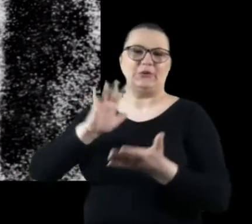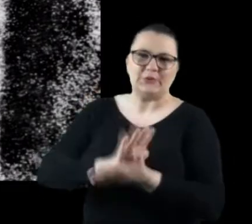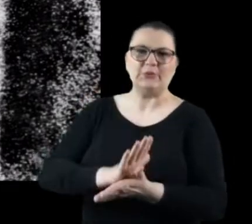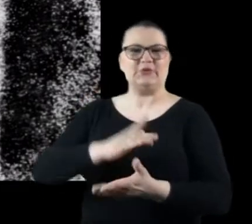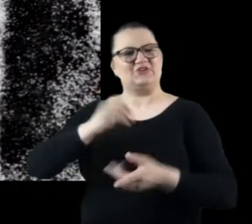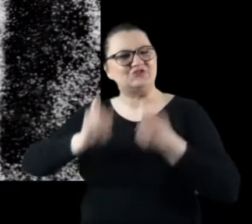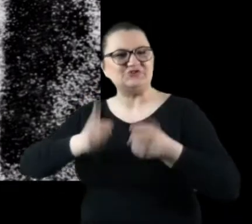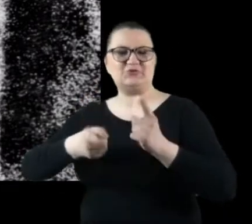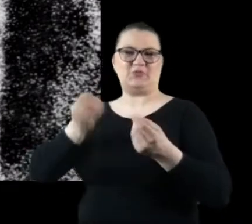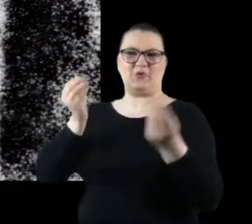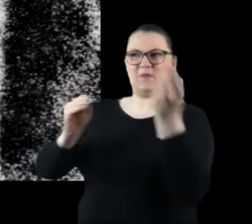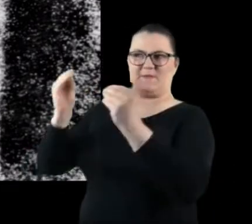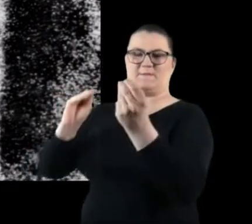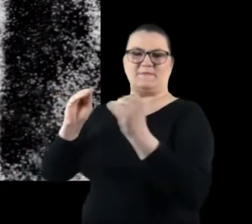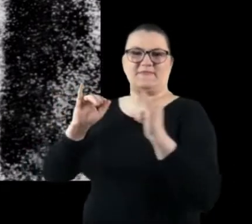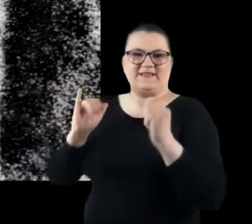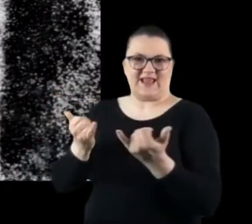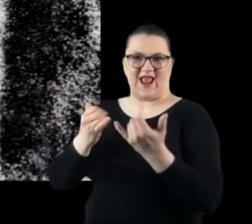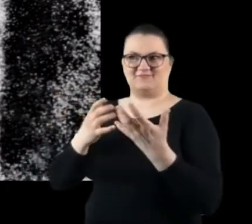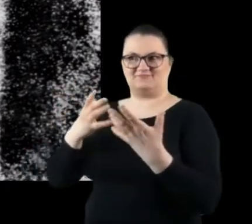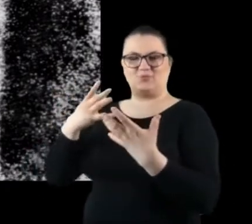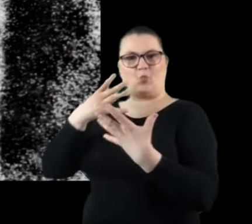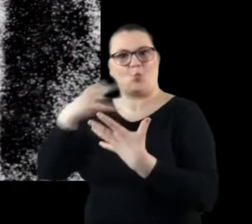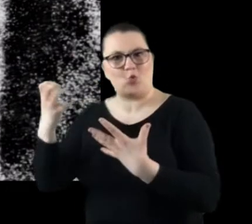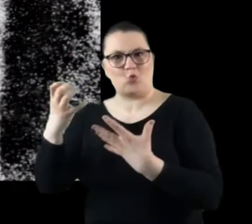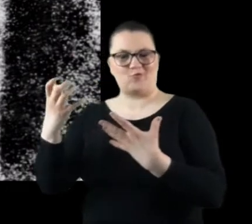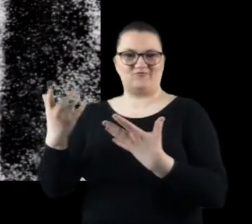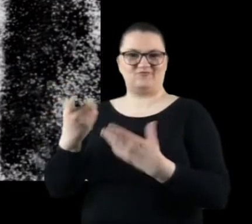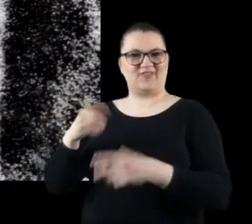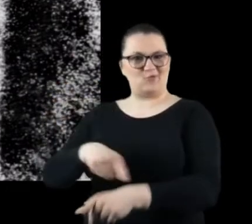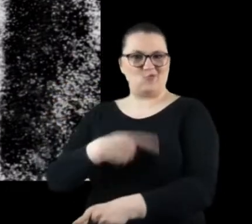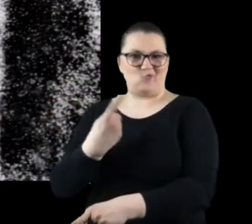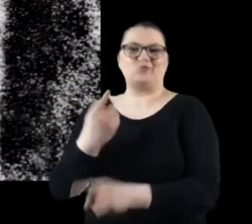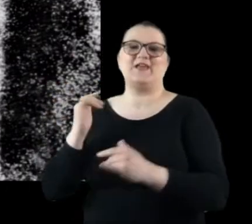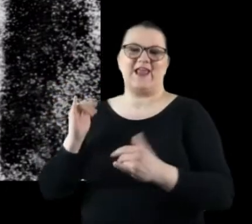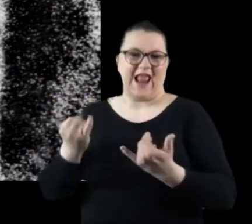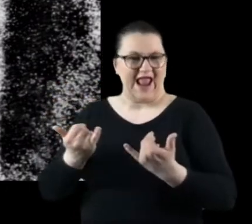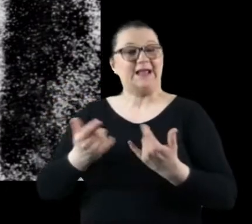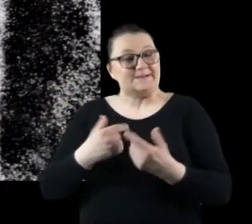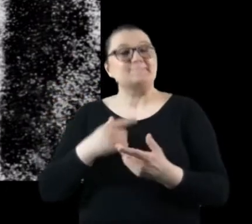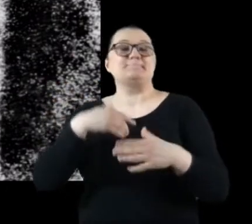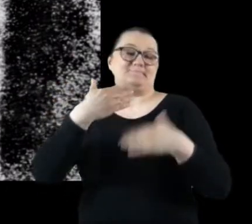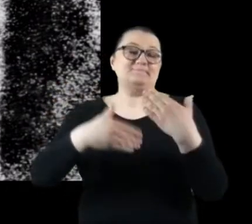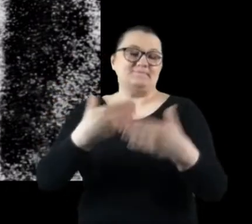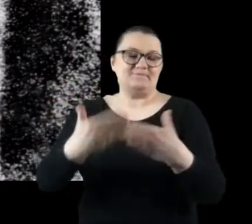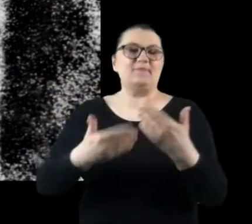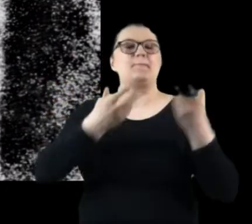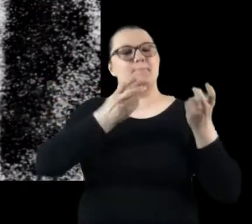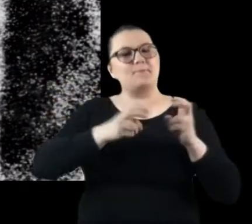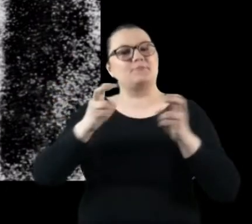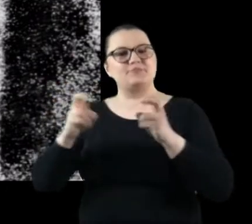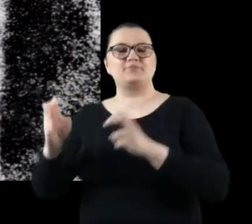zarejestrowanie tego na uchwycenie na dłuższy okres czasu. Tak więc powstawały